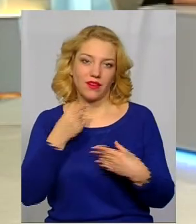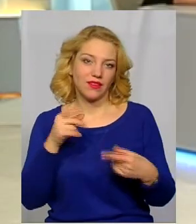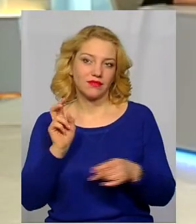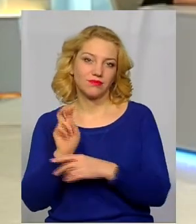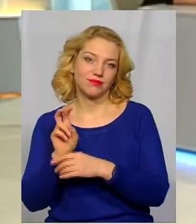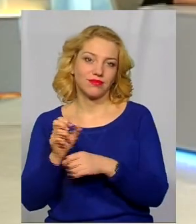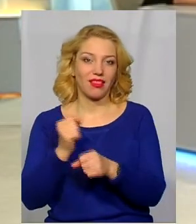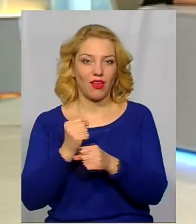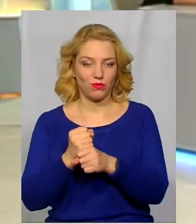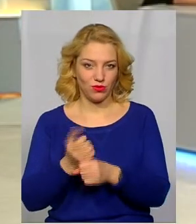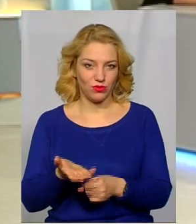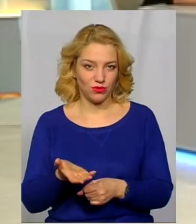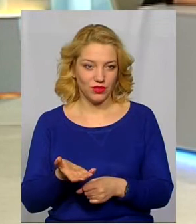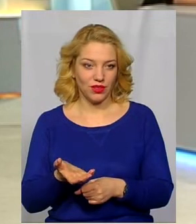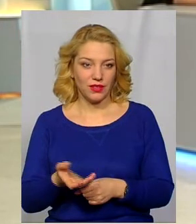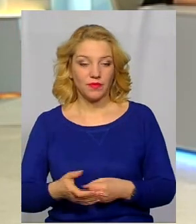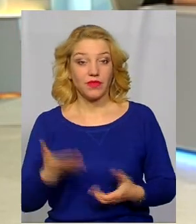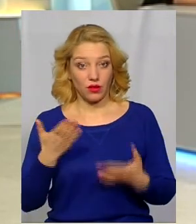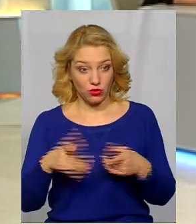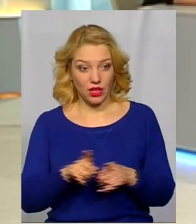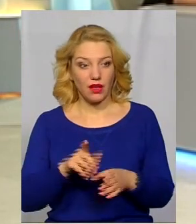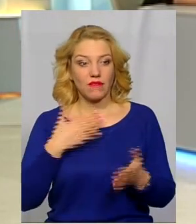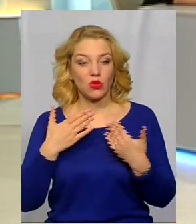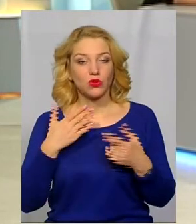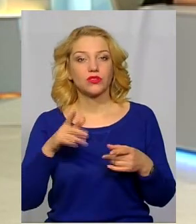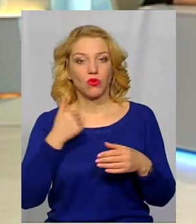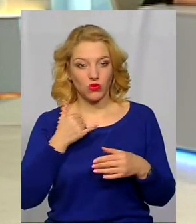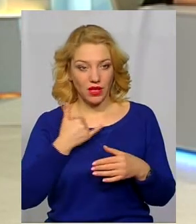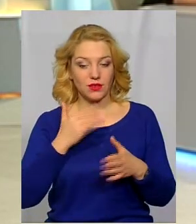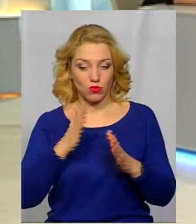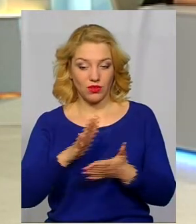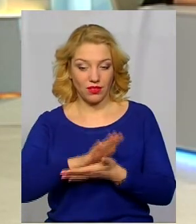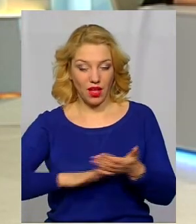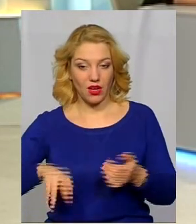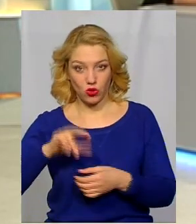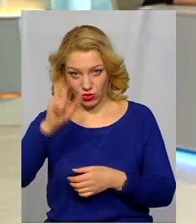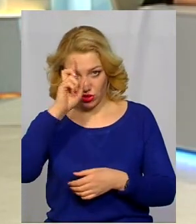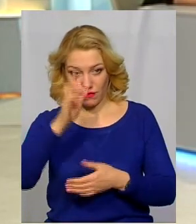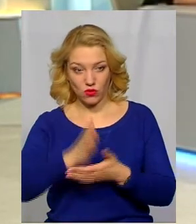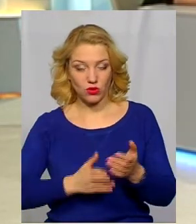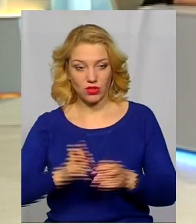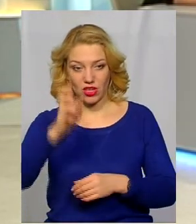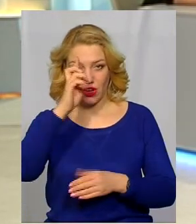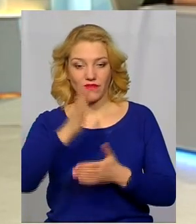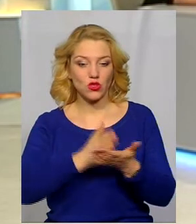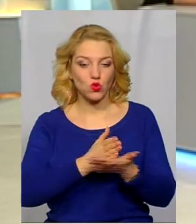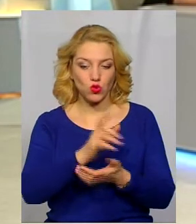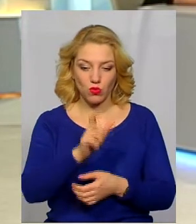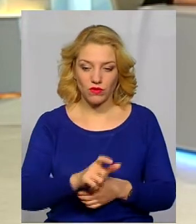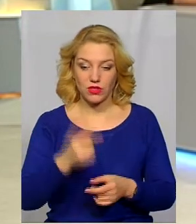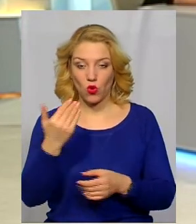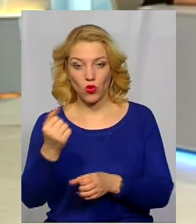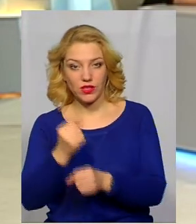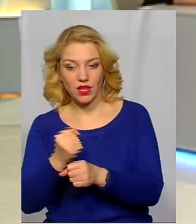десь була присутня. І якщо таке відношення в нас буде і далі до державної служби, державний службовець, його діяльність або